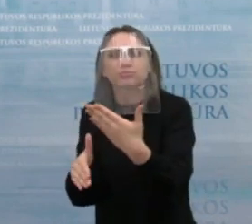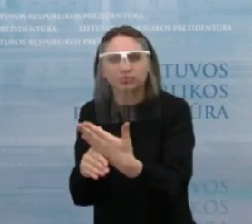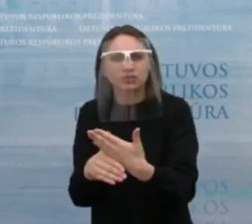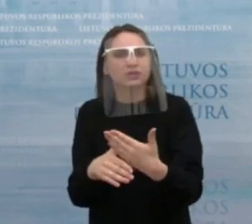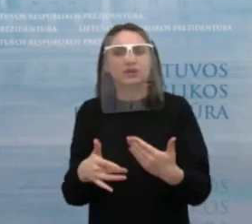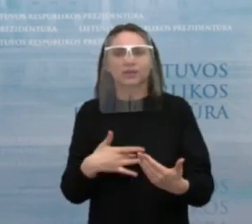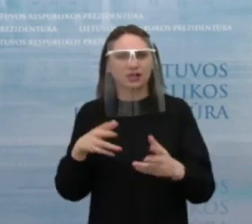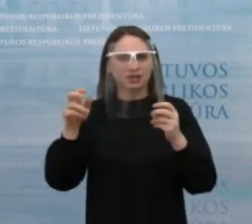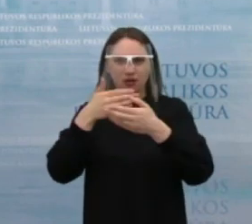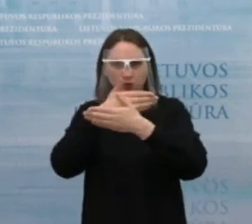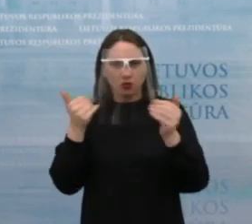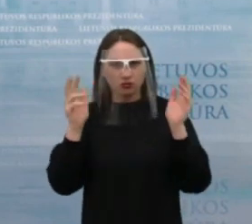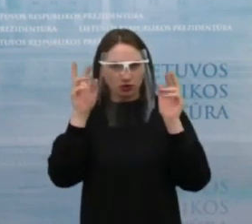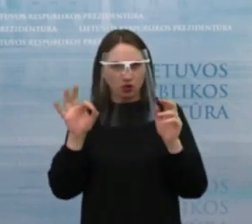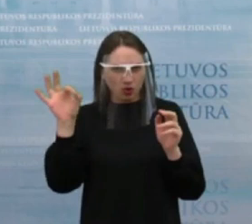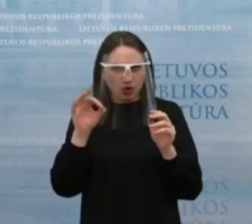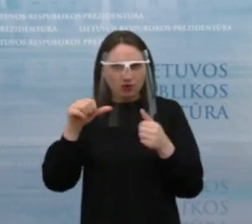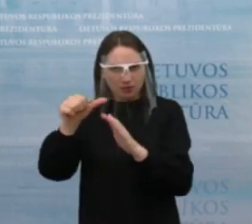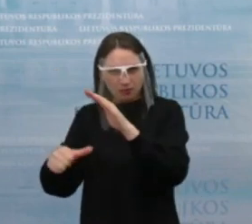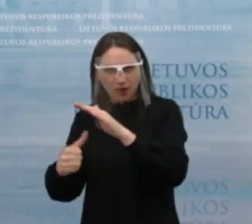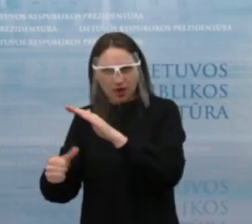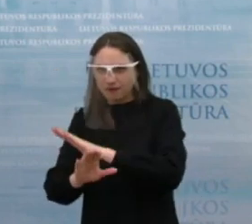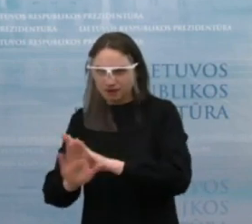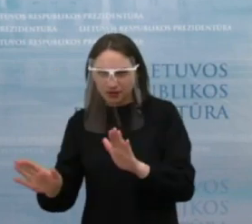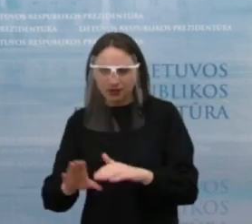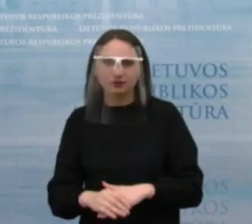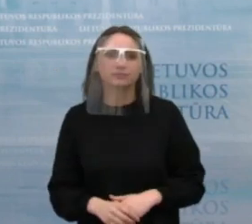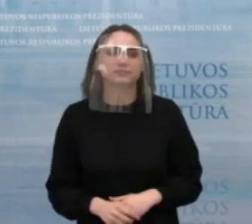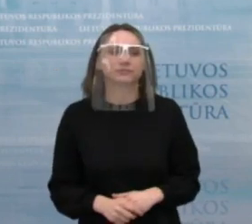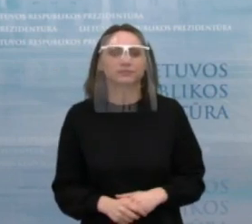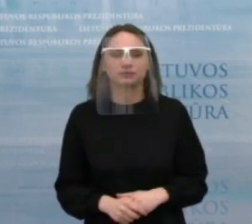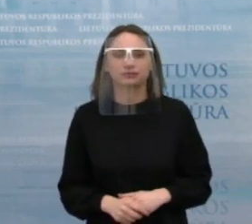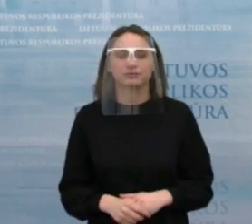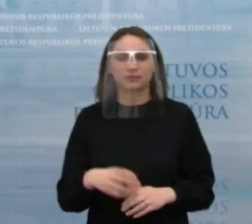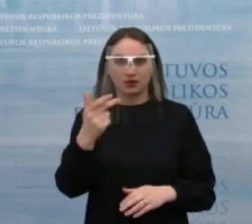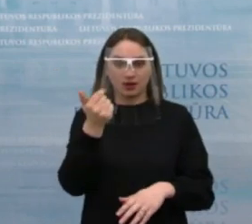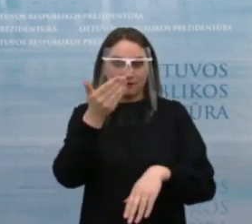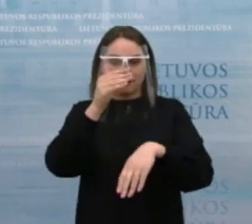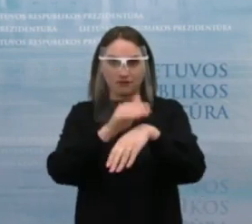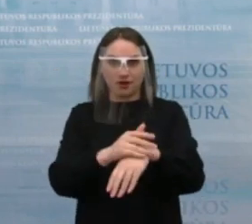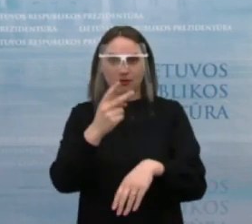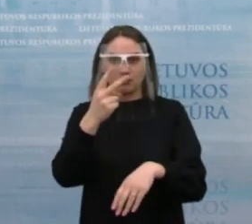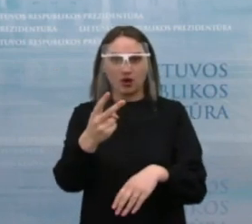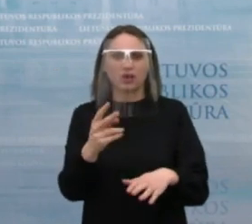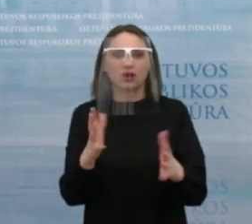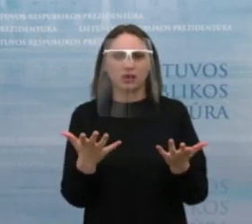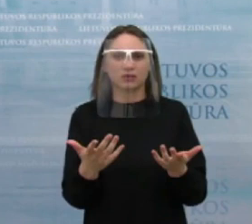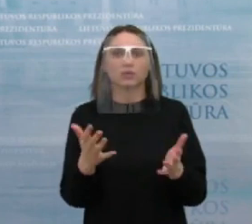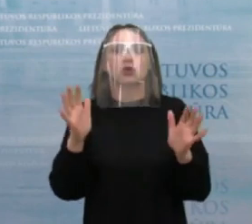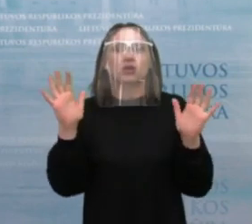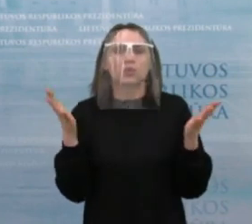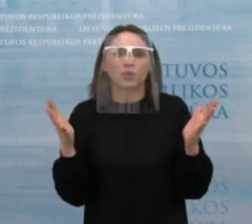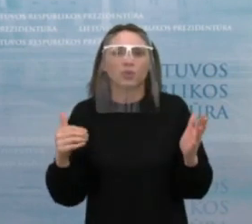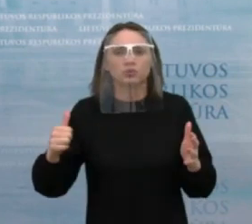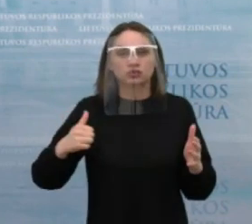Na iš tiesų, faktai rodo, kad socialinė atskirtis ypač sparčiai išauga tuo metu, kai